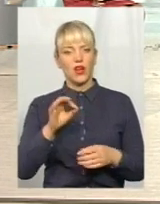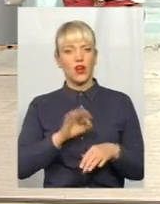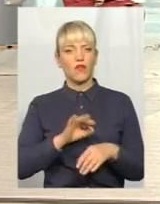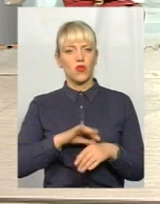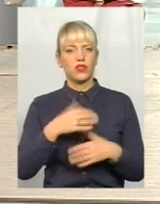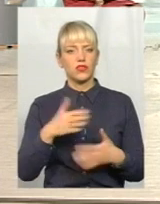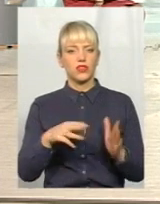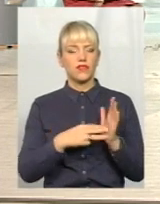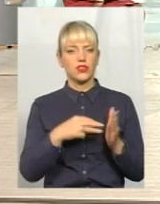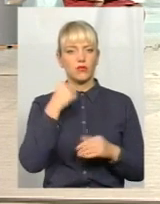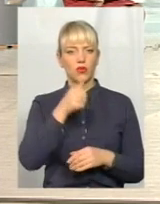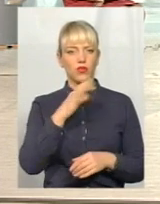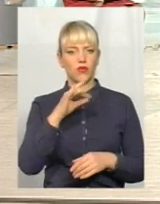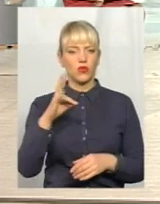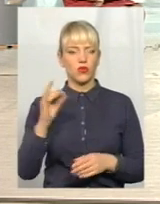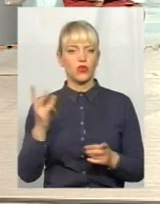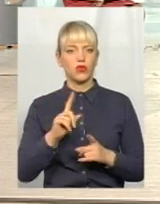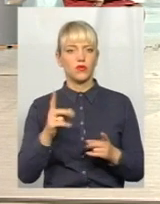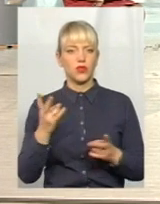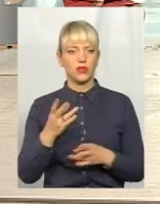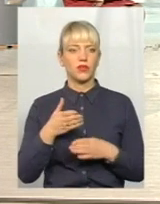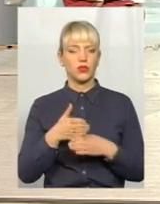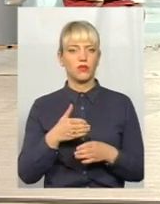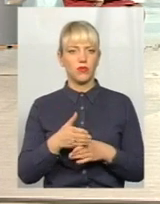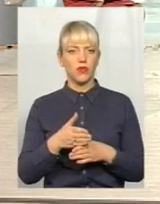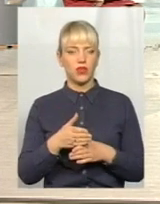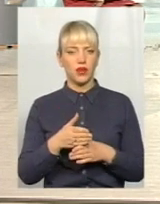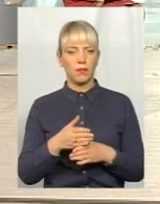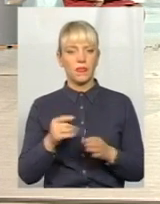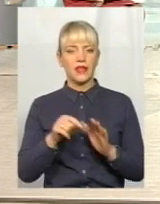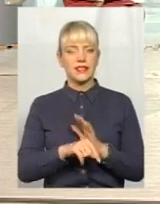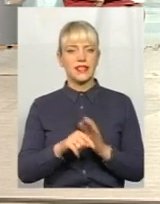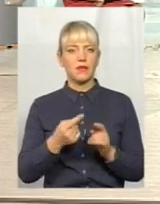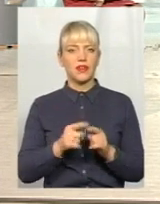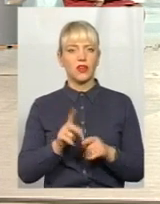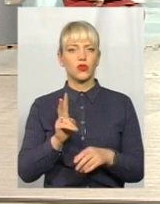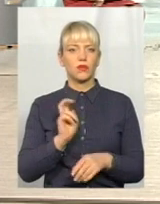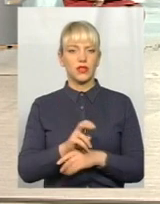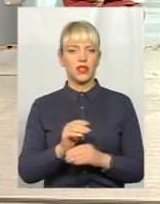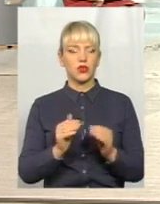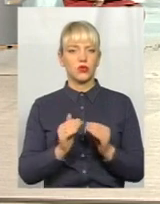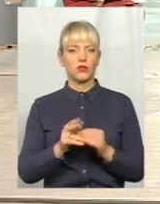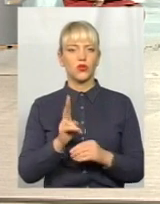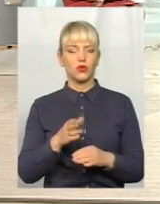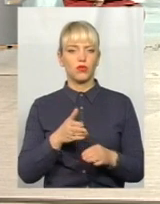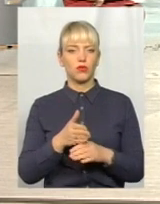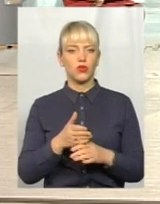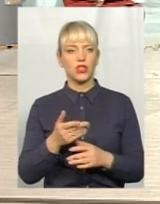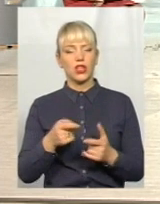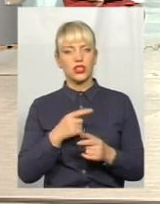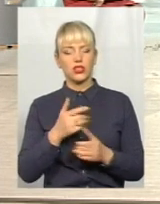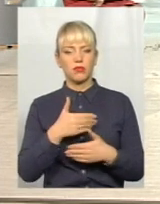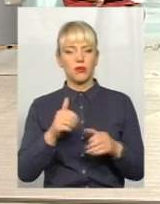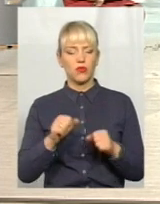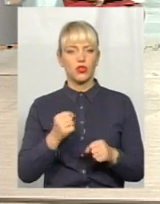дуже потрібна допомога, саме та, яка прийде додому, і допоможе. Чи ми можемо зараз